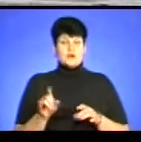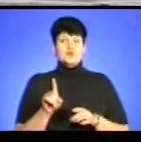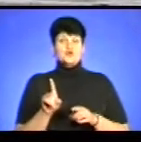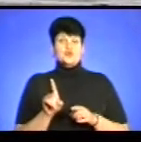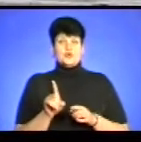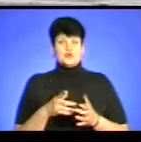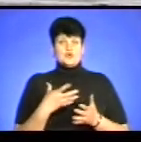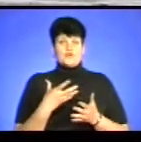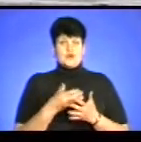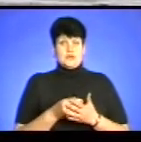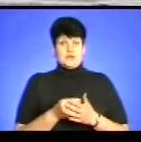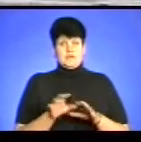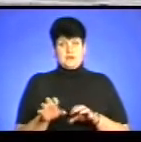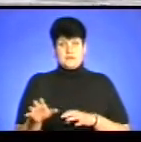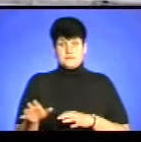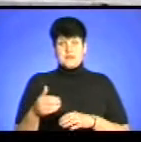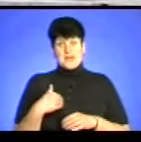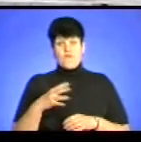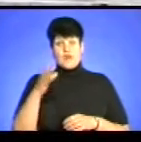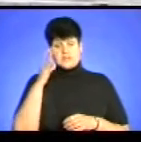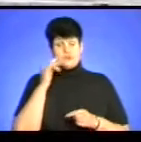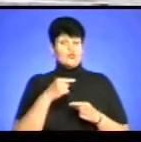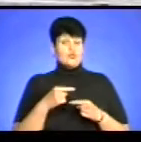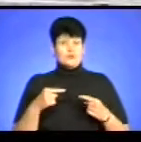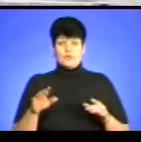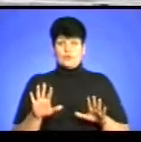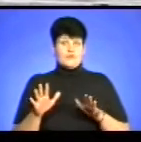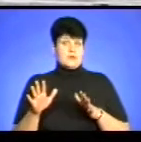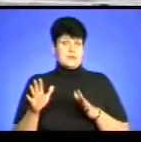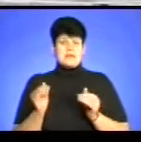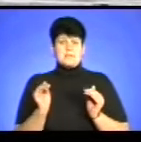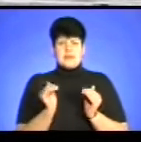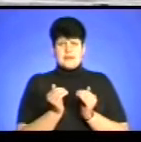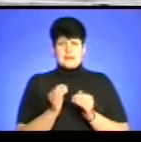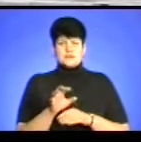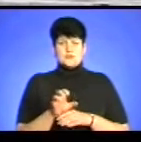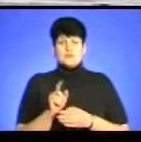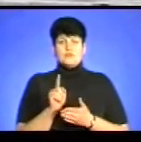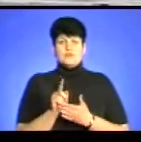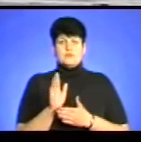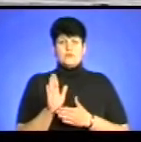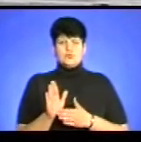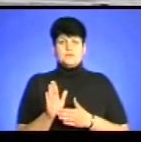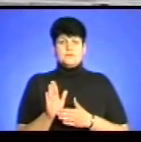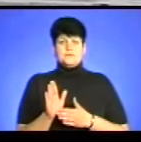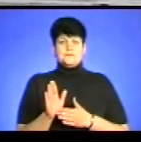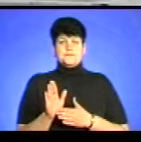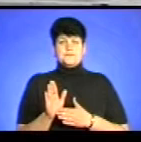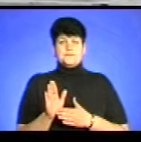своїх вихованців. Я вважаю, що в будь-якому випадку навіть сама маленька собачка повинна пройти курс